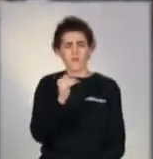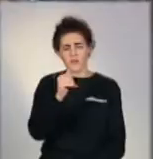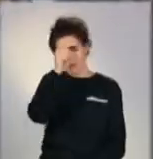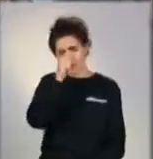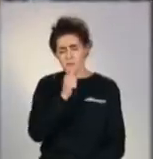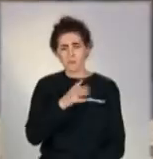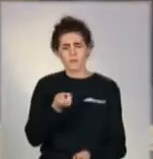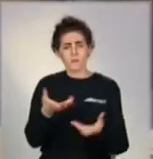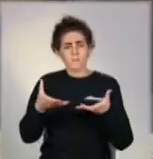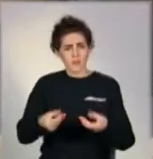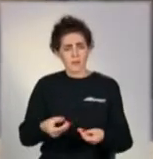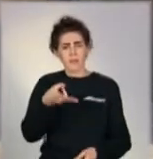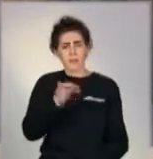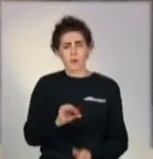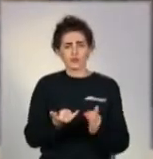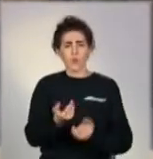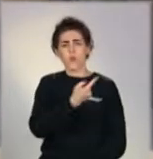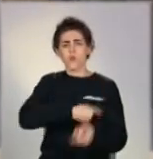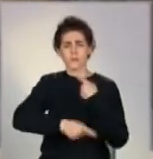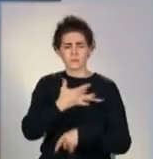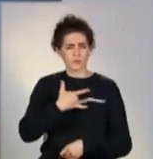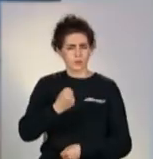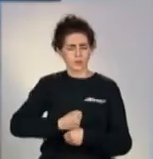але цього тижня всі обмеження повертають.